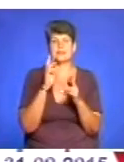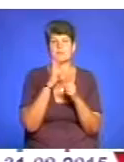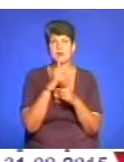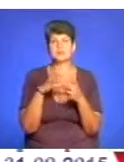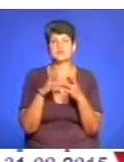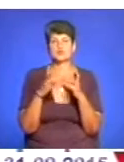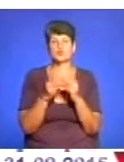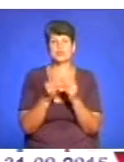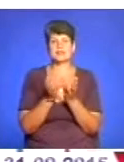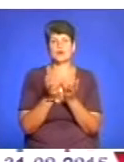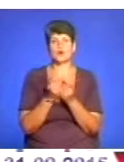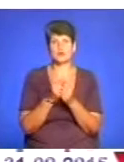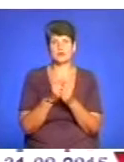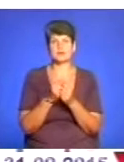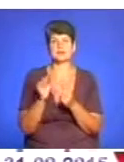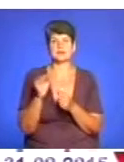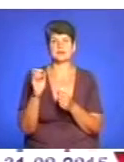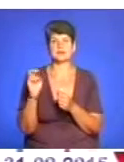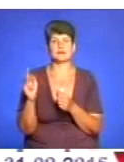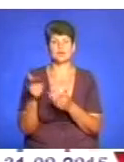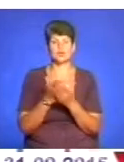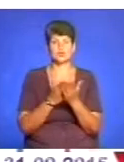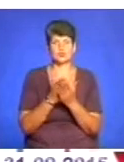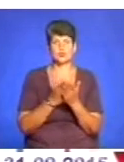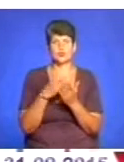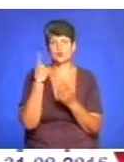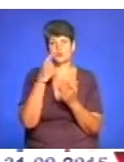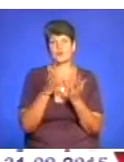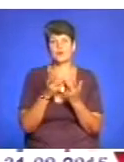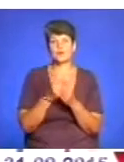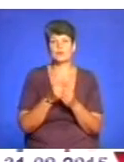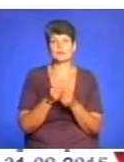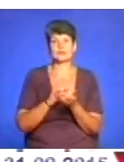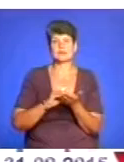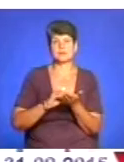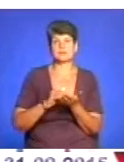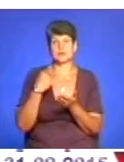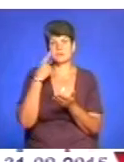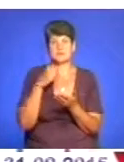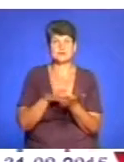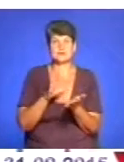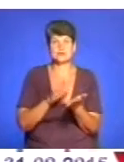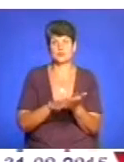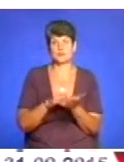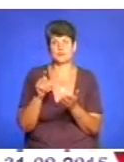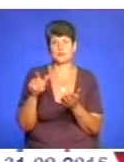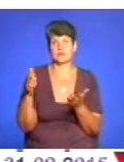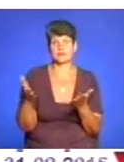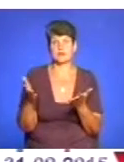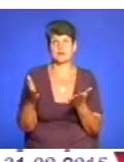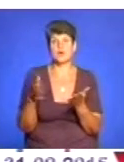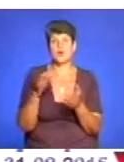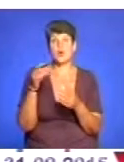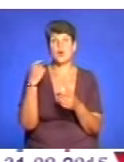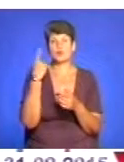нарахування на оплату житлово-комунальних послуг. Особові рахунки заведені на осіб, які не зареєстровані в житлових приміщеннях. Особові рахунки в